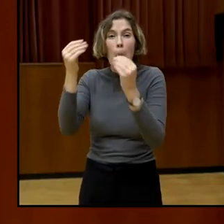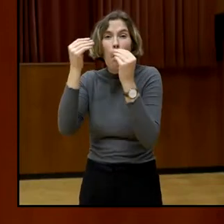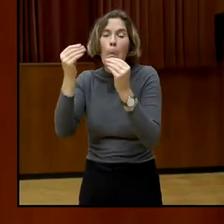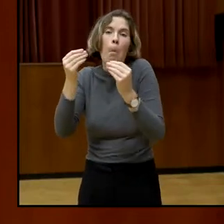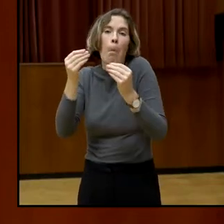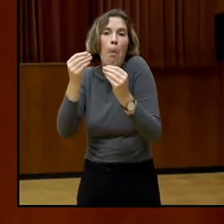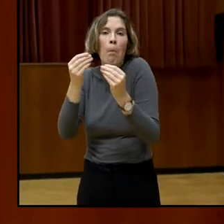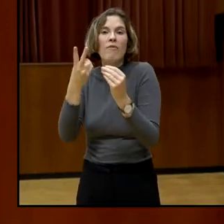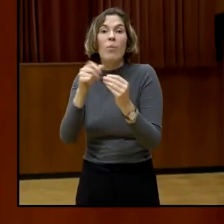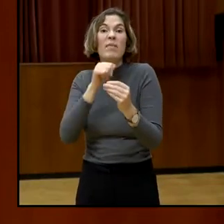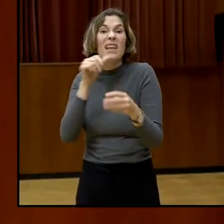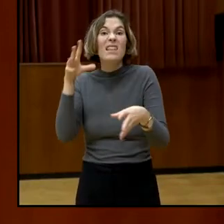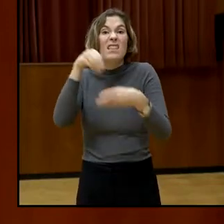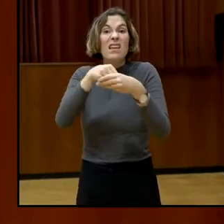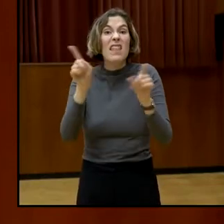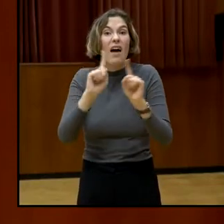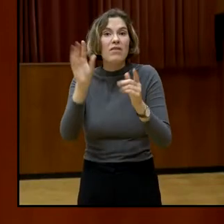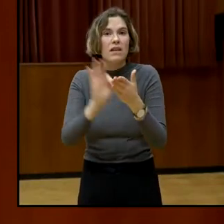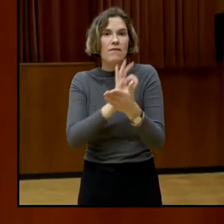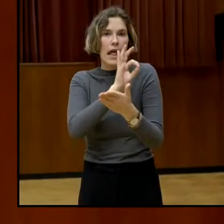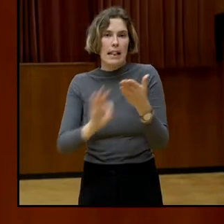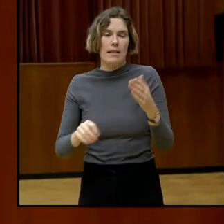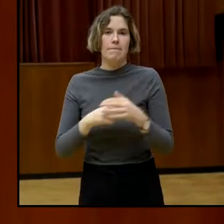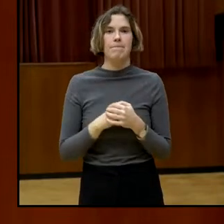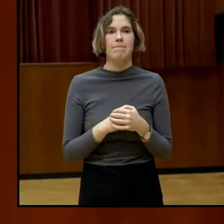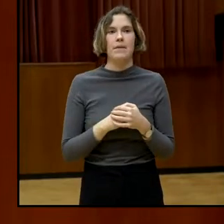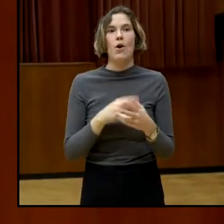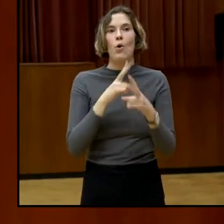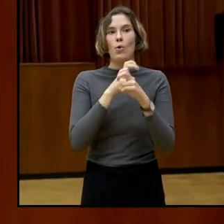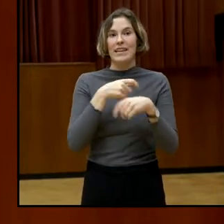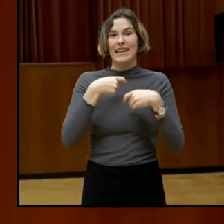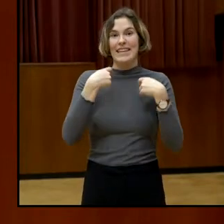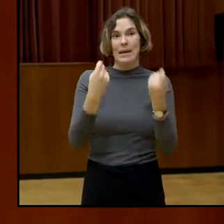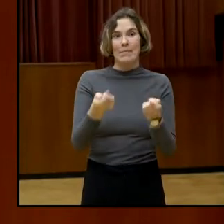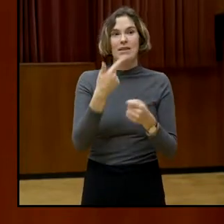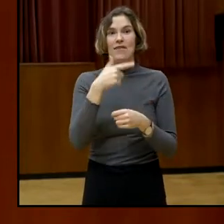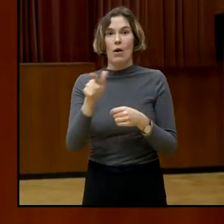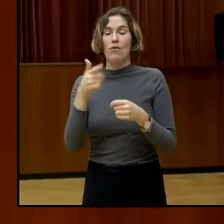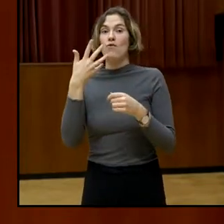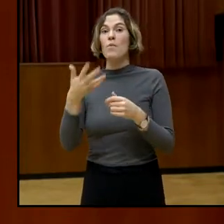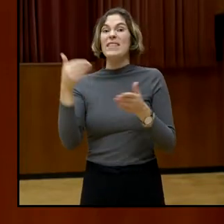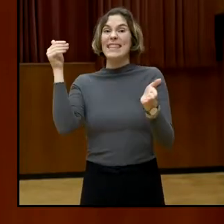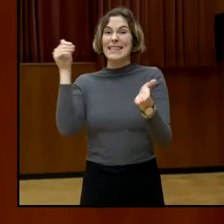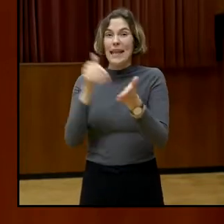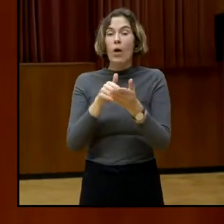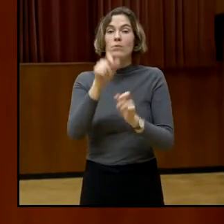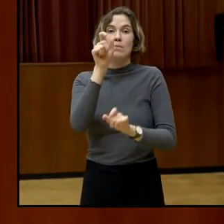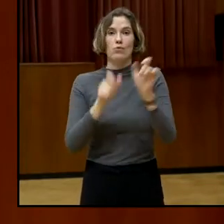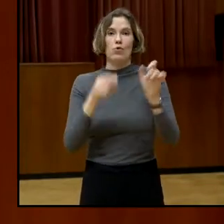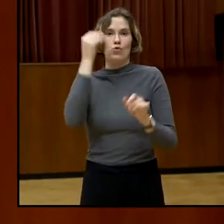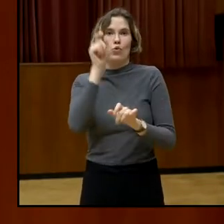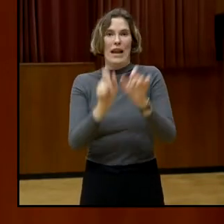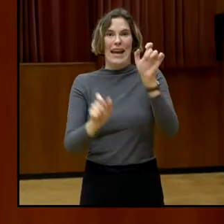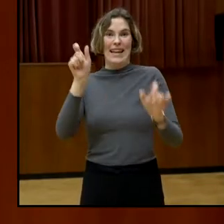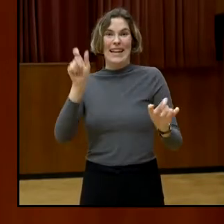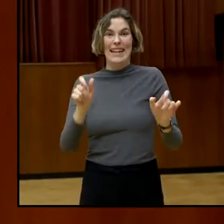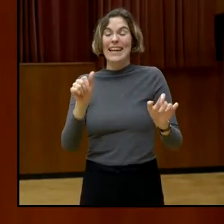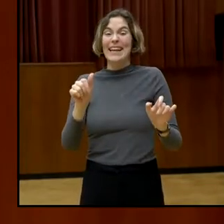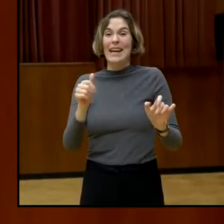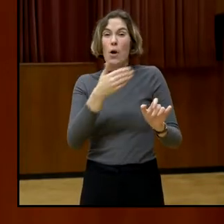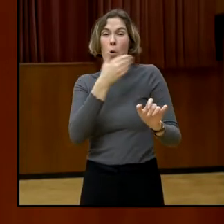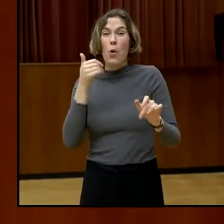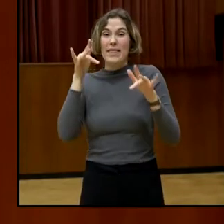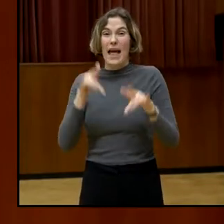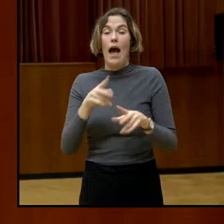250.000 SchülerInnen ohne österreichische Staatsbürgerschaft. Das sind mehr als 19